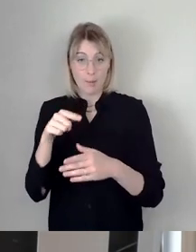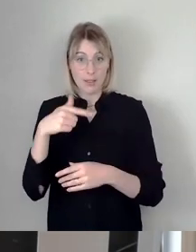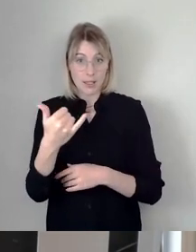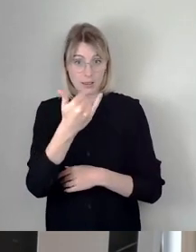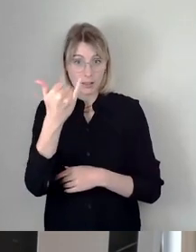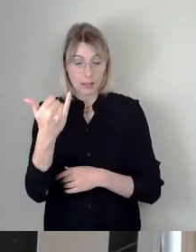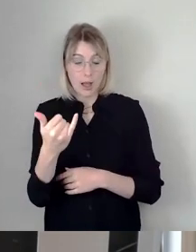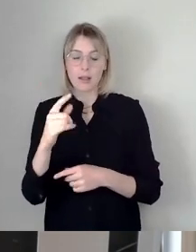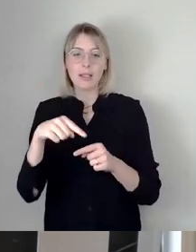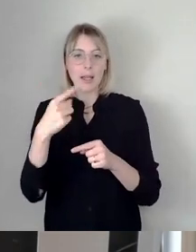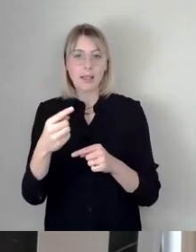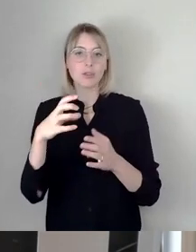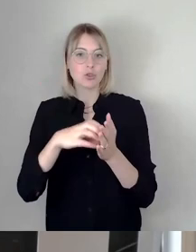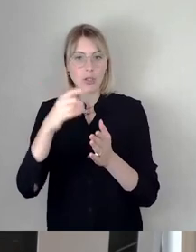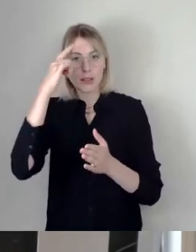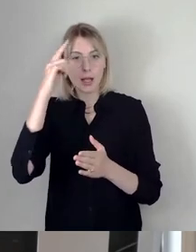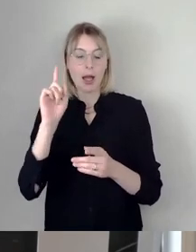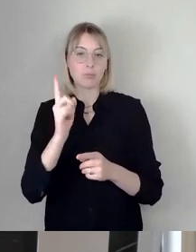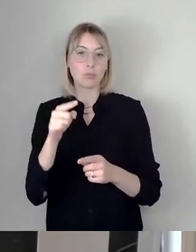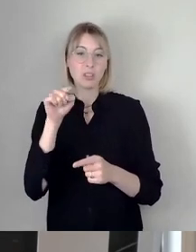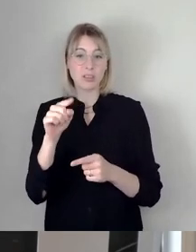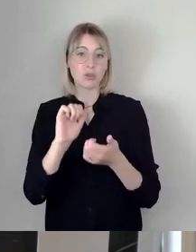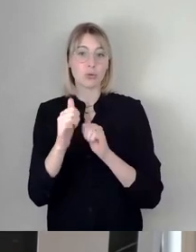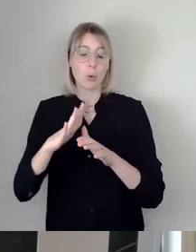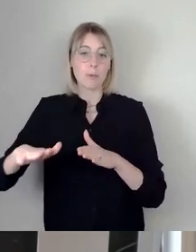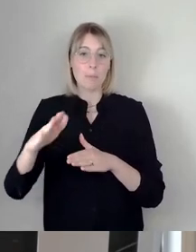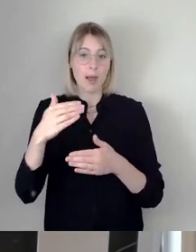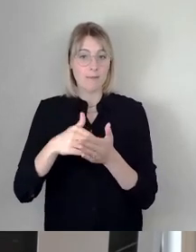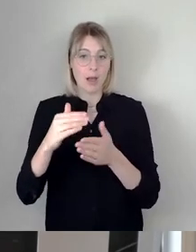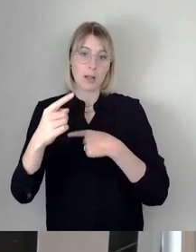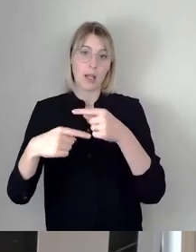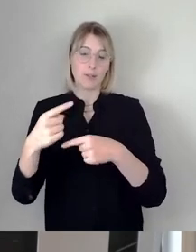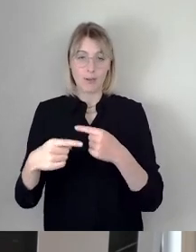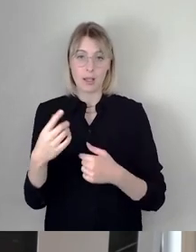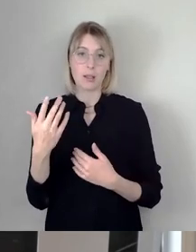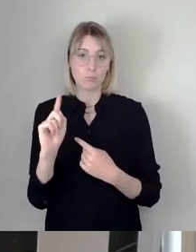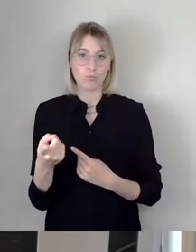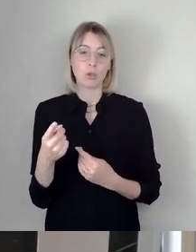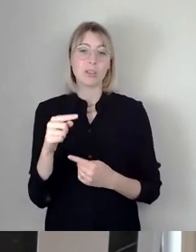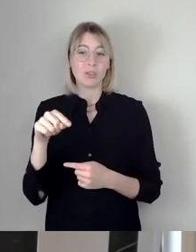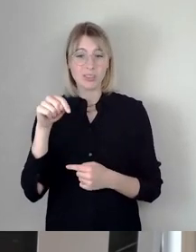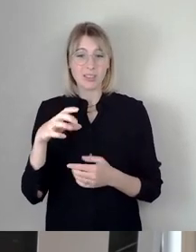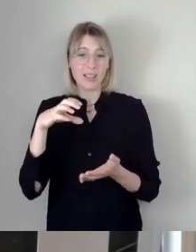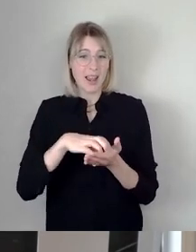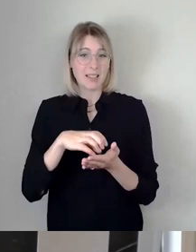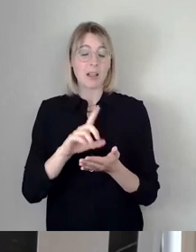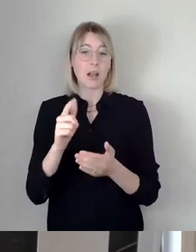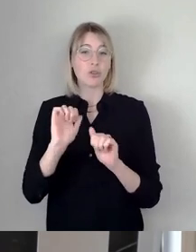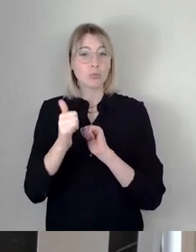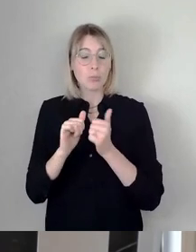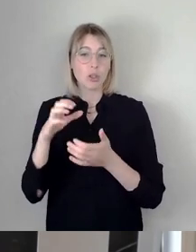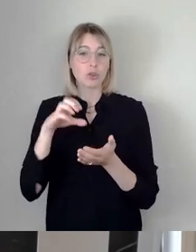Stadtrat, diesen Sportpark weiterzuentwickeln, diese Stadt als Sportstadt deutschlandweit und international